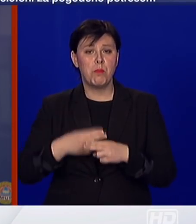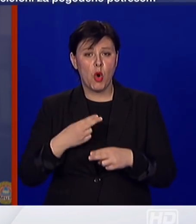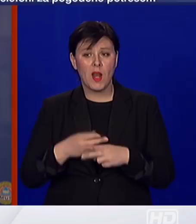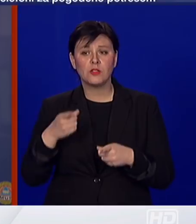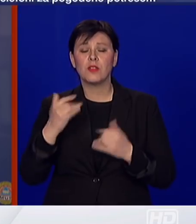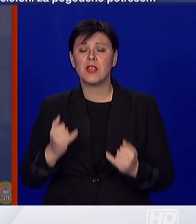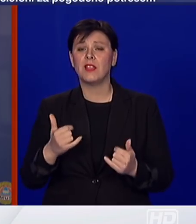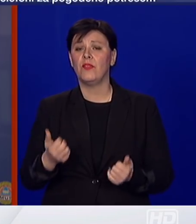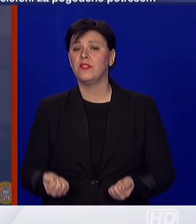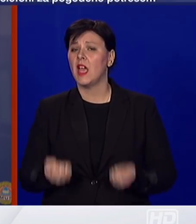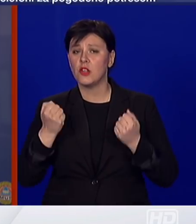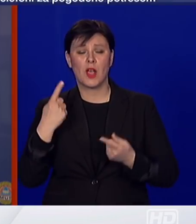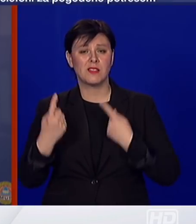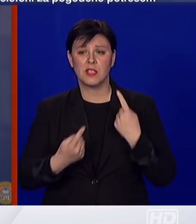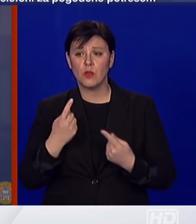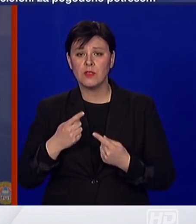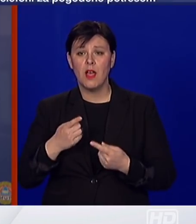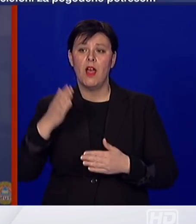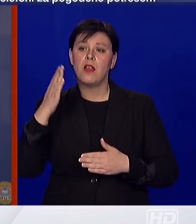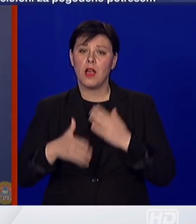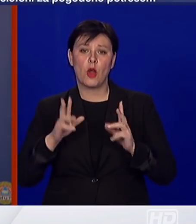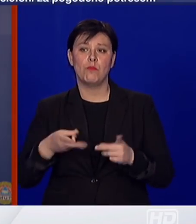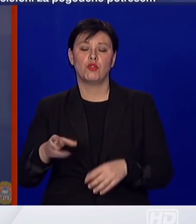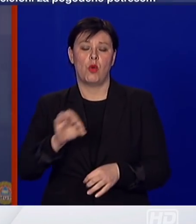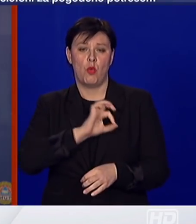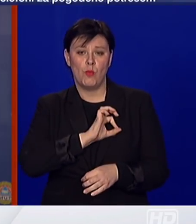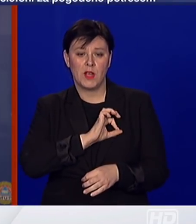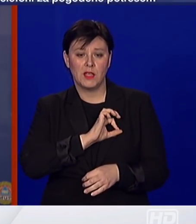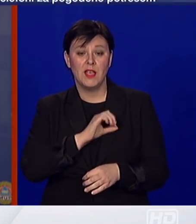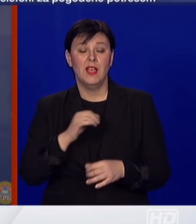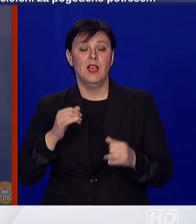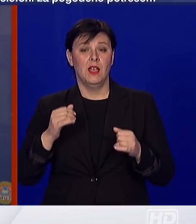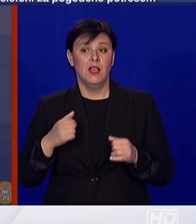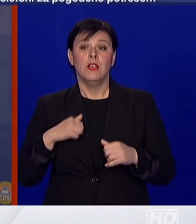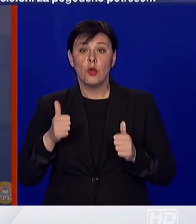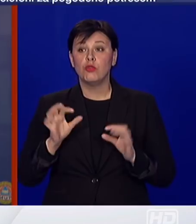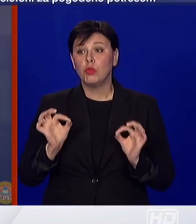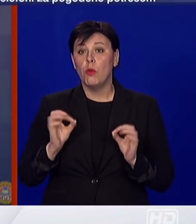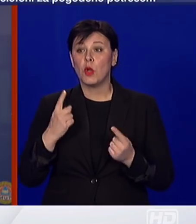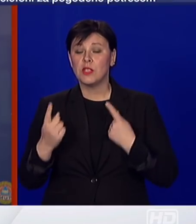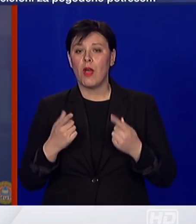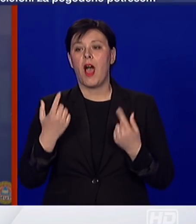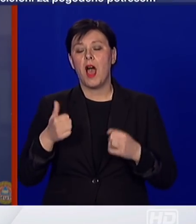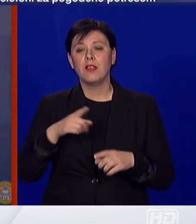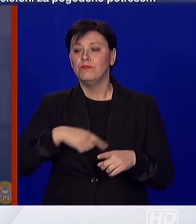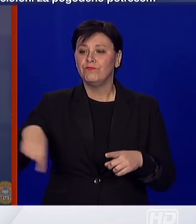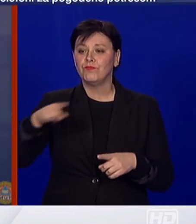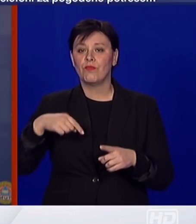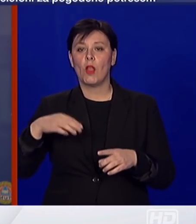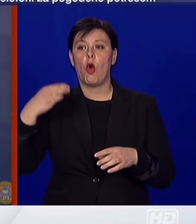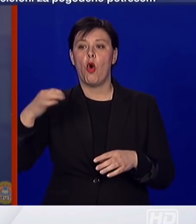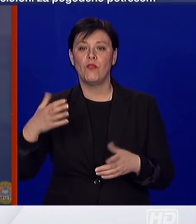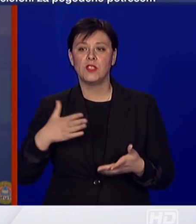situacije koje mogu završiti smrtno. Još se držimo, ali to ovisi i o svima nama. I ja sam